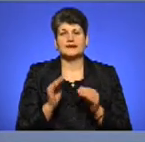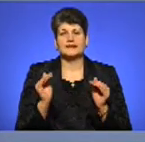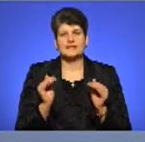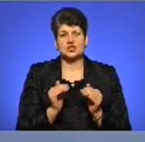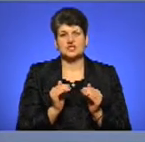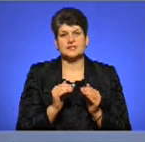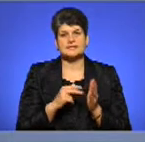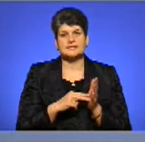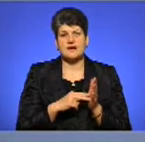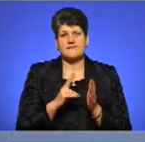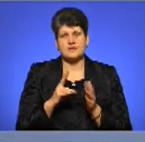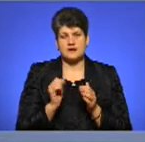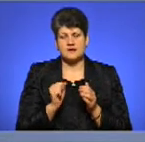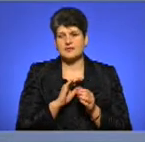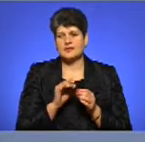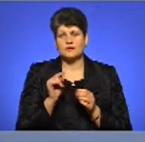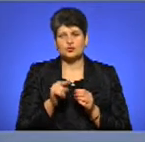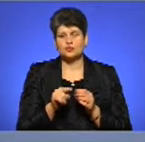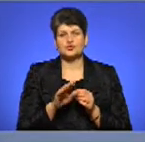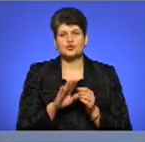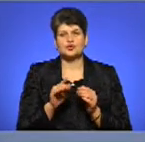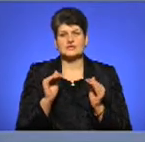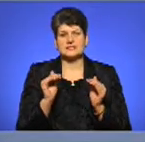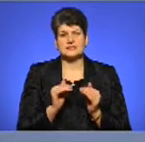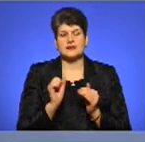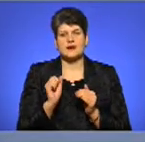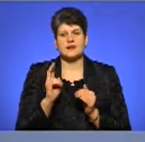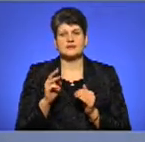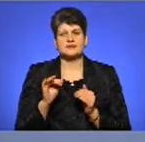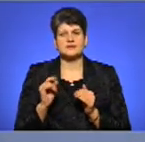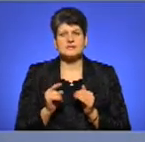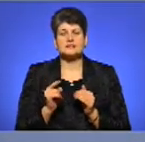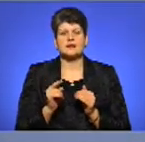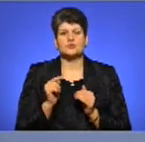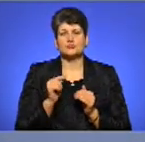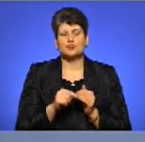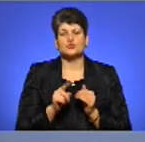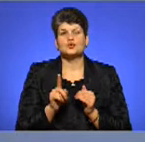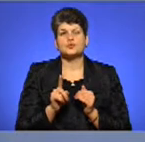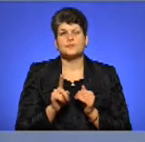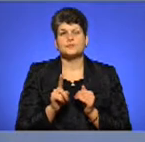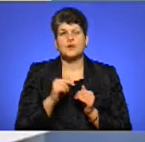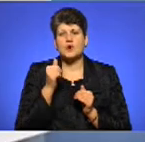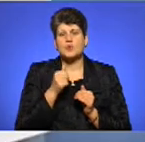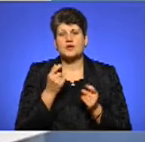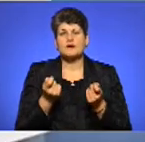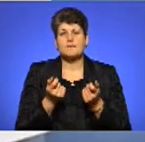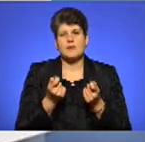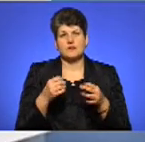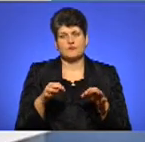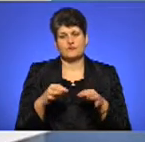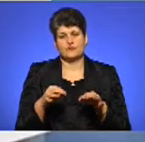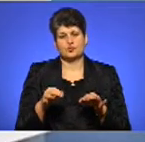акцизна. Але не тому, що знизили акциз, а тому, що років мало автомобілю.